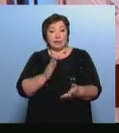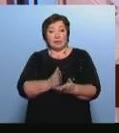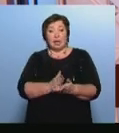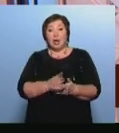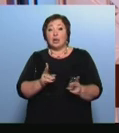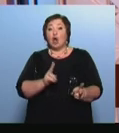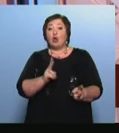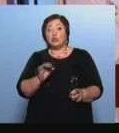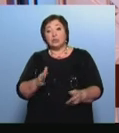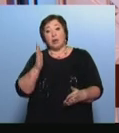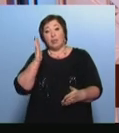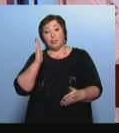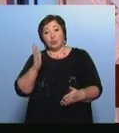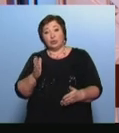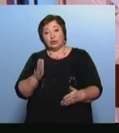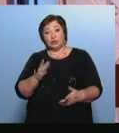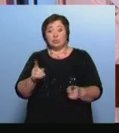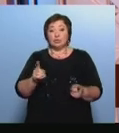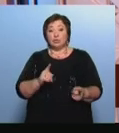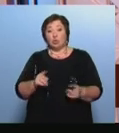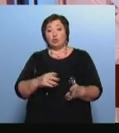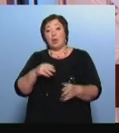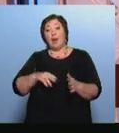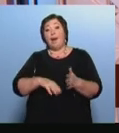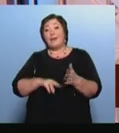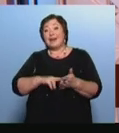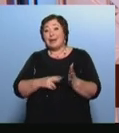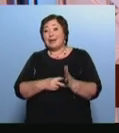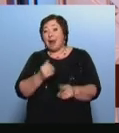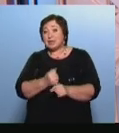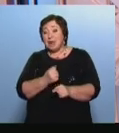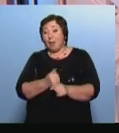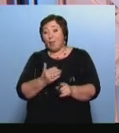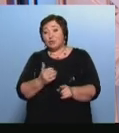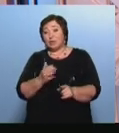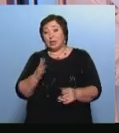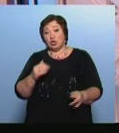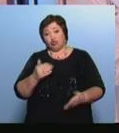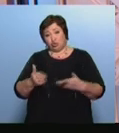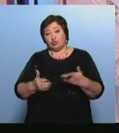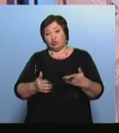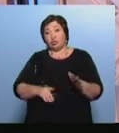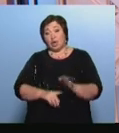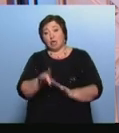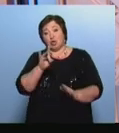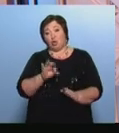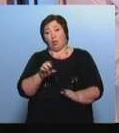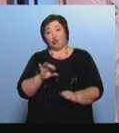концерна входят в топ лучших мировых разработок в области систем стабилизации шагающих роботов